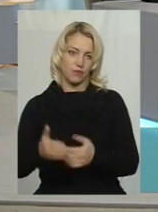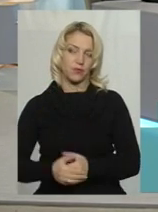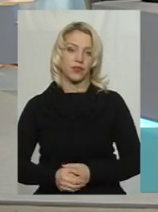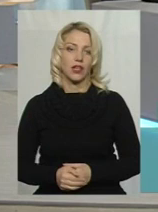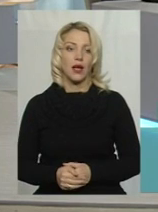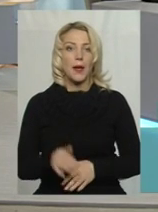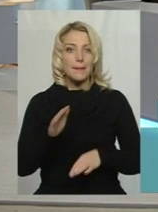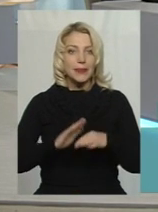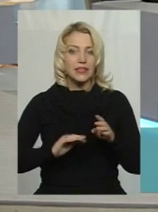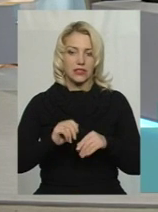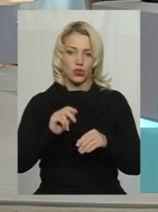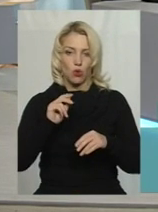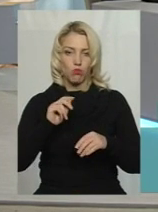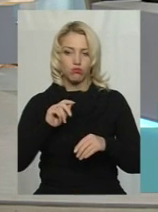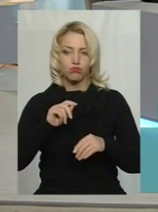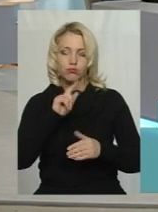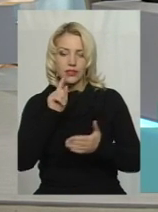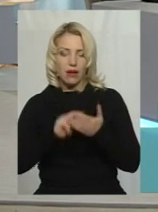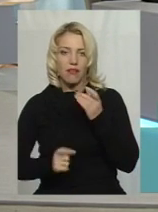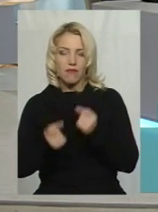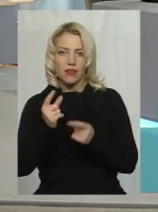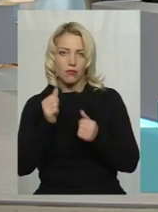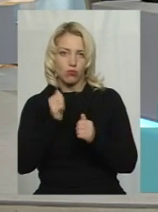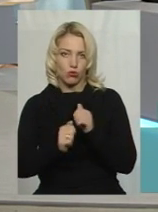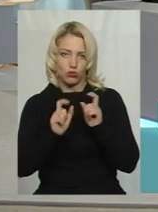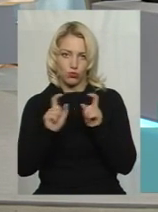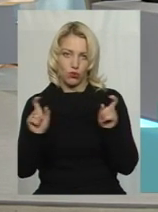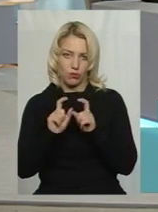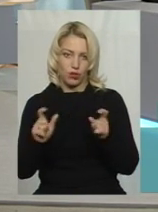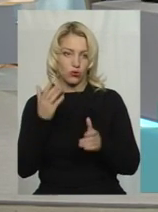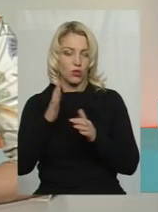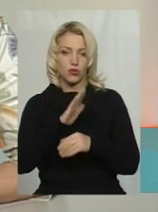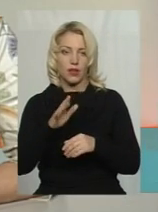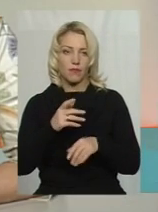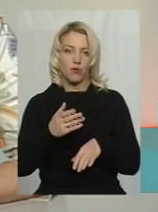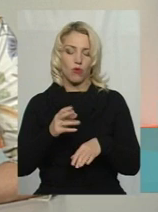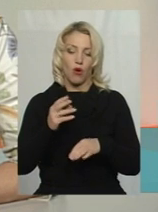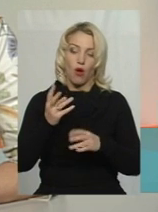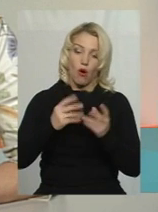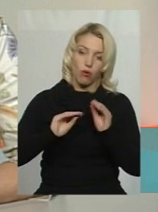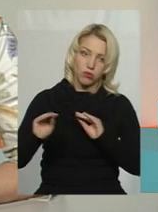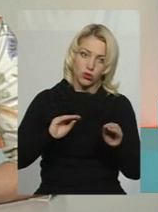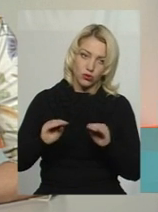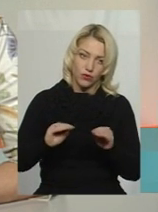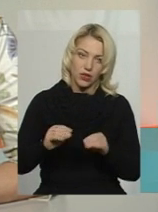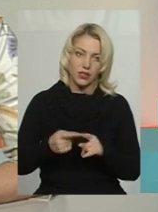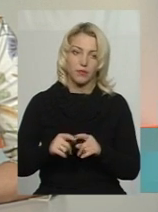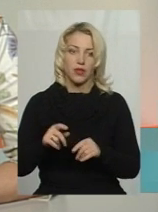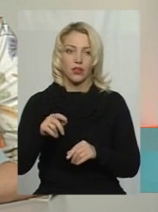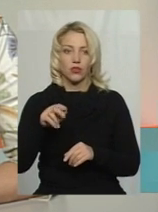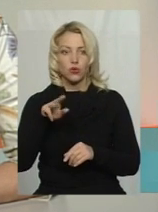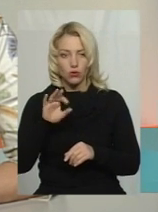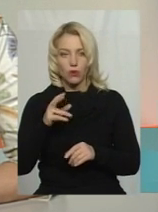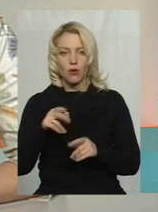Практично питання виникає по кожному об'єкту. Якщо не по влаштуванню будівельно-монтажних робіт,